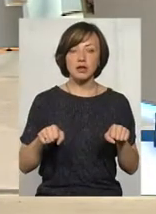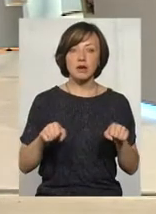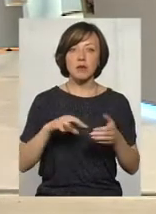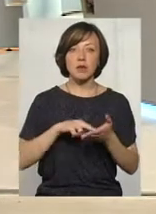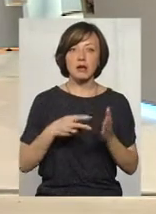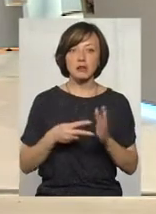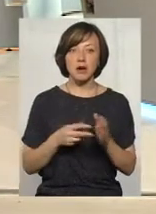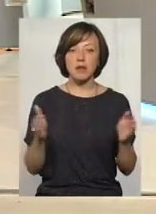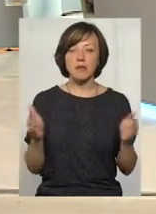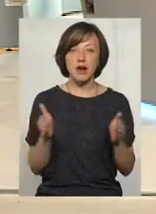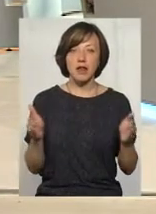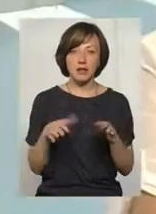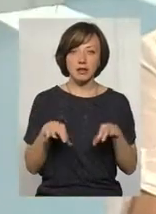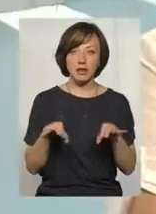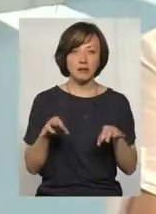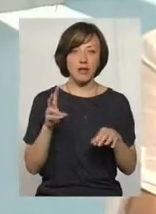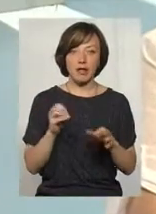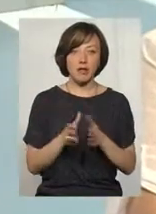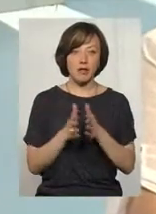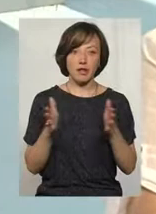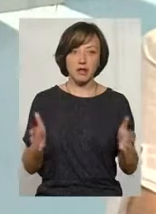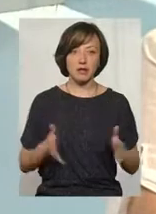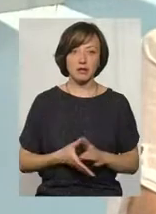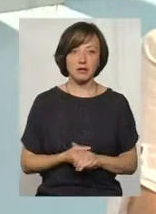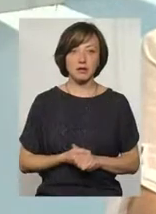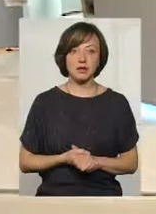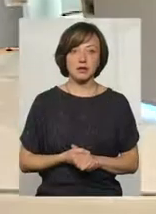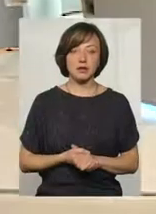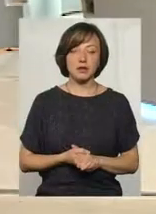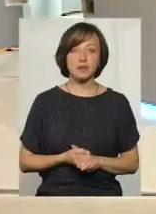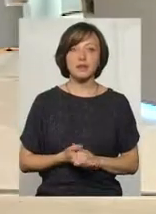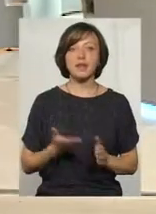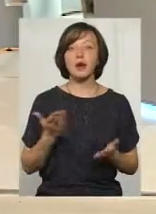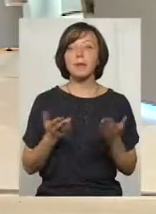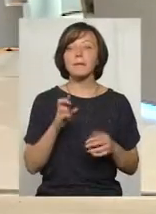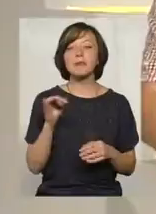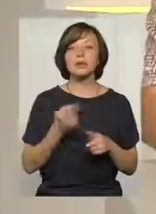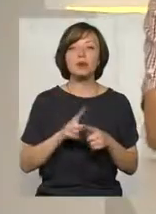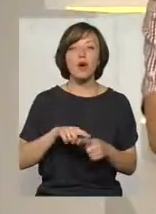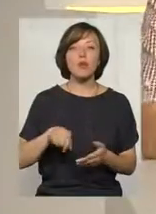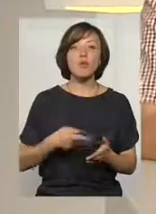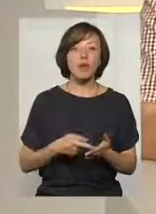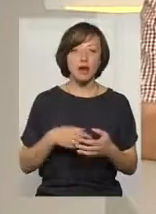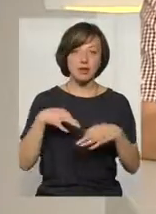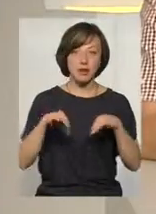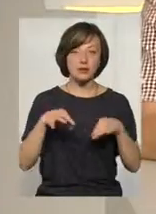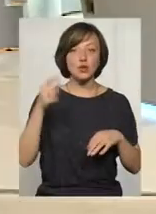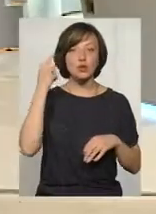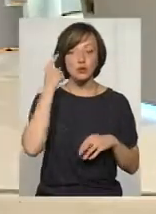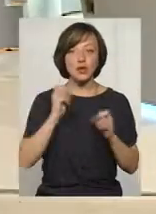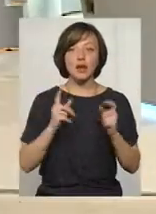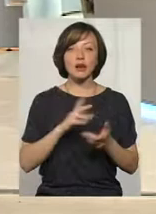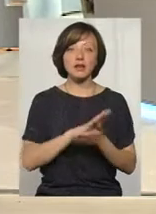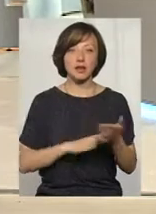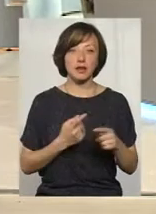передбачити маленький транспорт, невеликий. Звичайно, дивіться, ми... Якби це був комунальний транспорт, можливо, так? Однозначно, ми думаємо, як